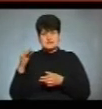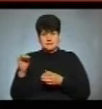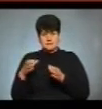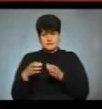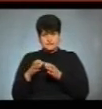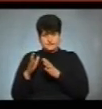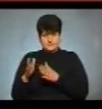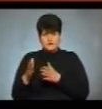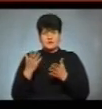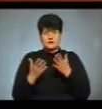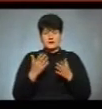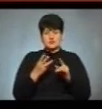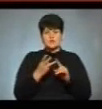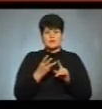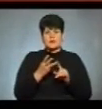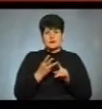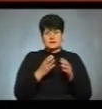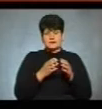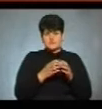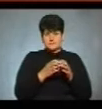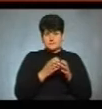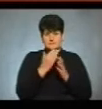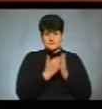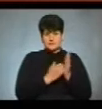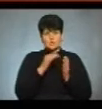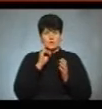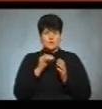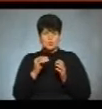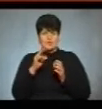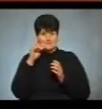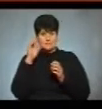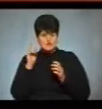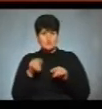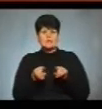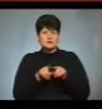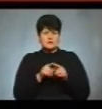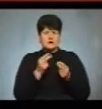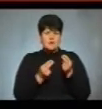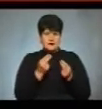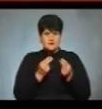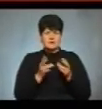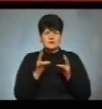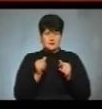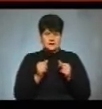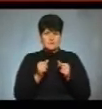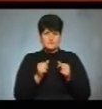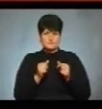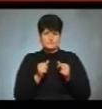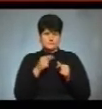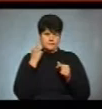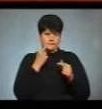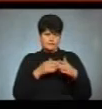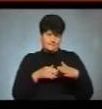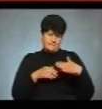І, відповідно, якщо третя в списку Юлія Тимошенко, яка також грала на опозиційному полі.